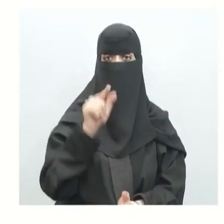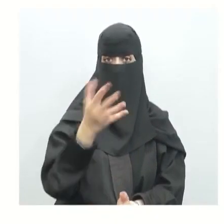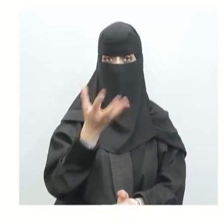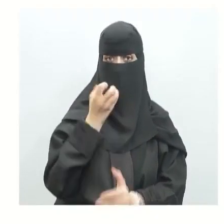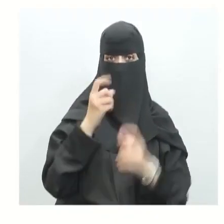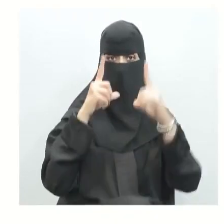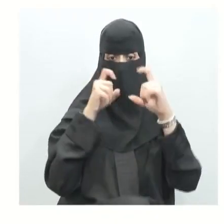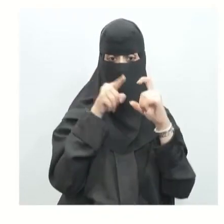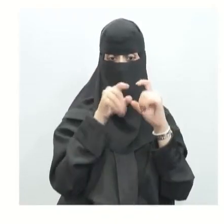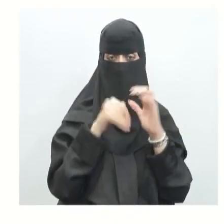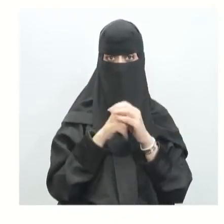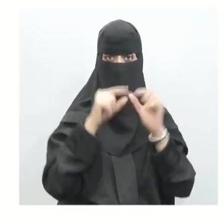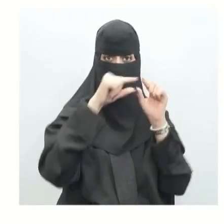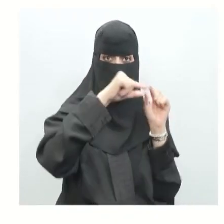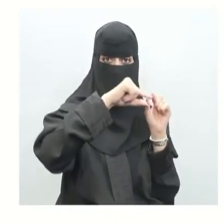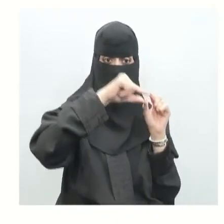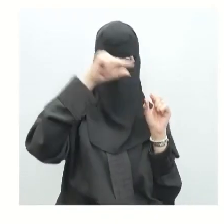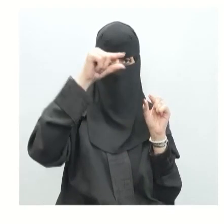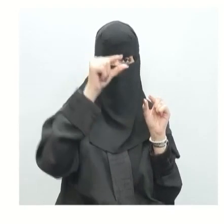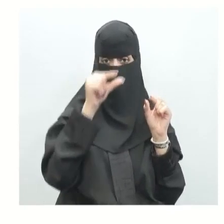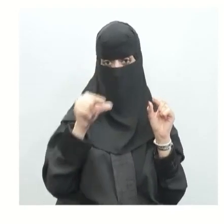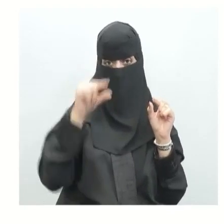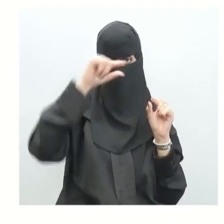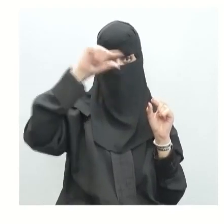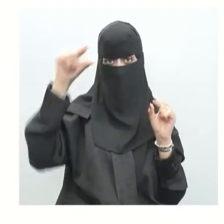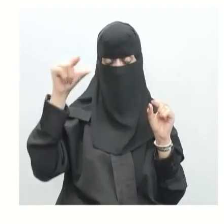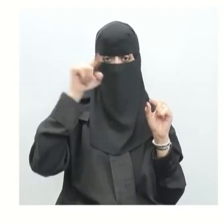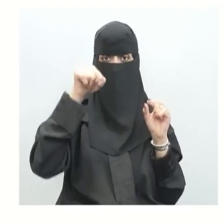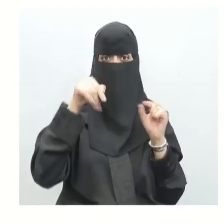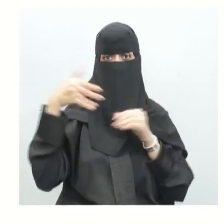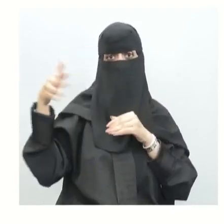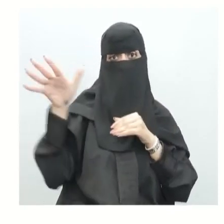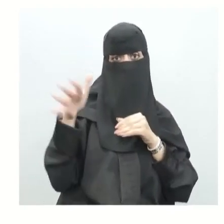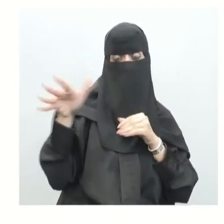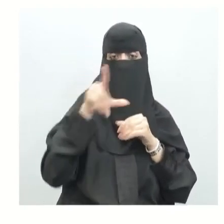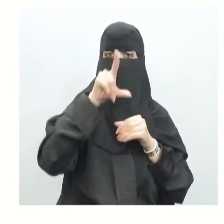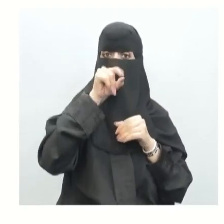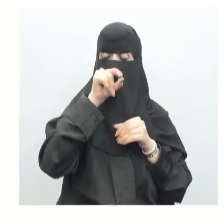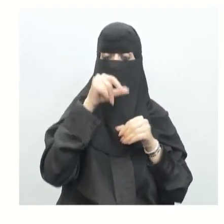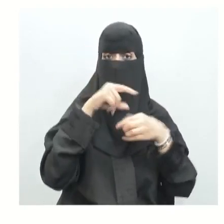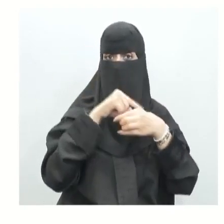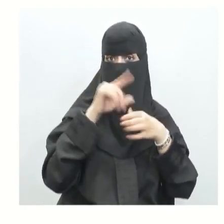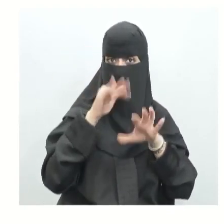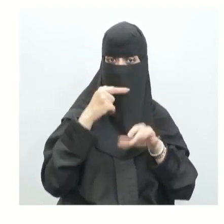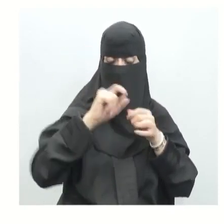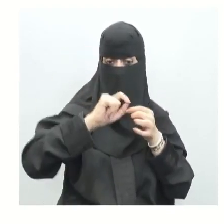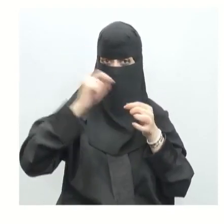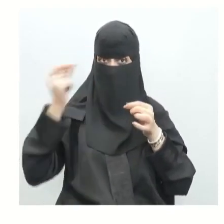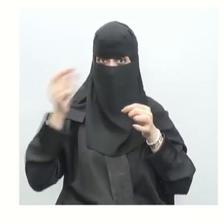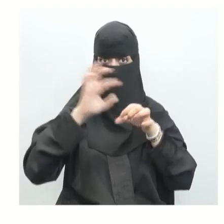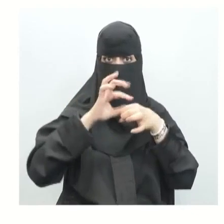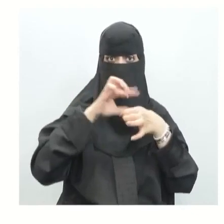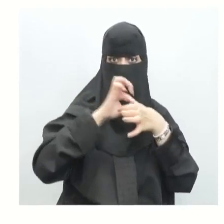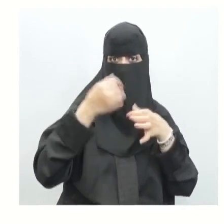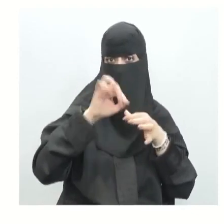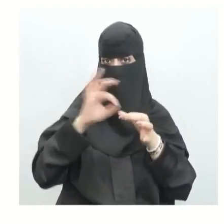هنا رسم تشريحي لجناح الدجاجة مثل ما طلب مننا في التجربة يطلب مننا بعد نزع الجلد واللحم عن